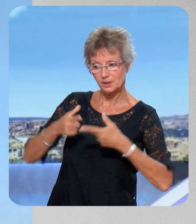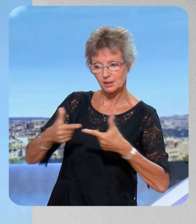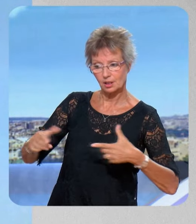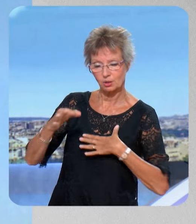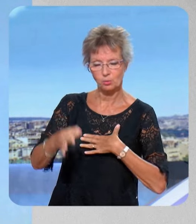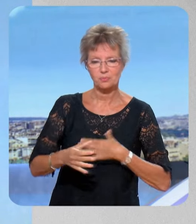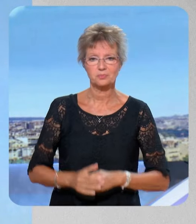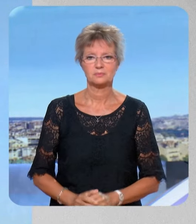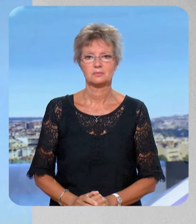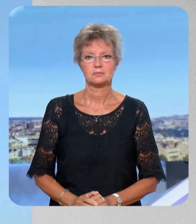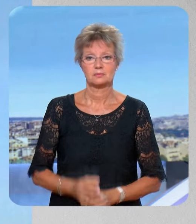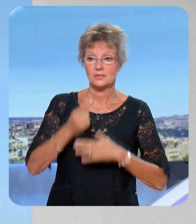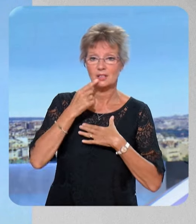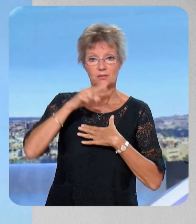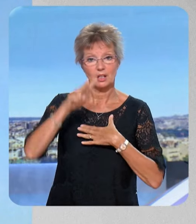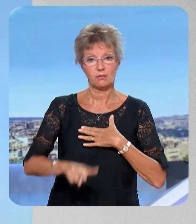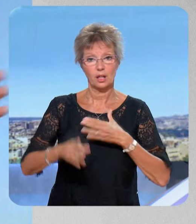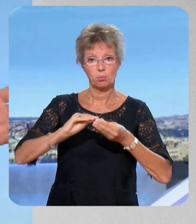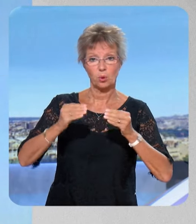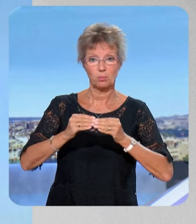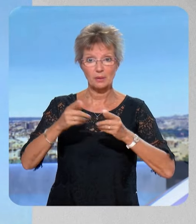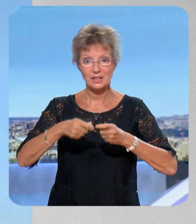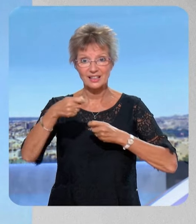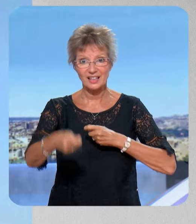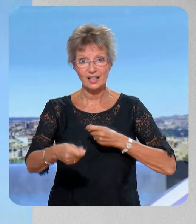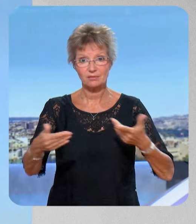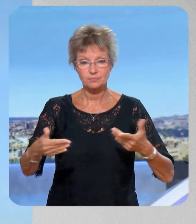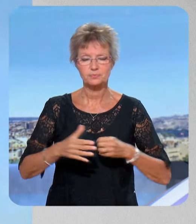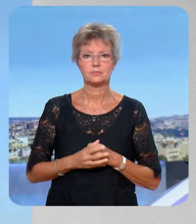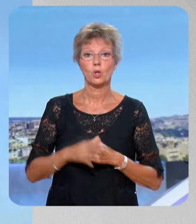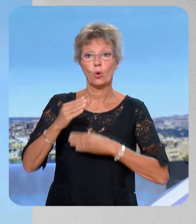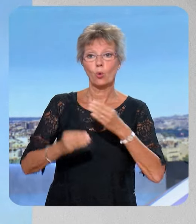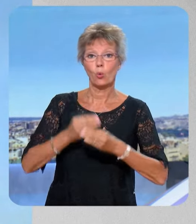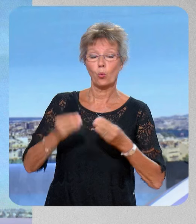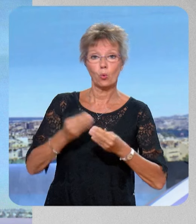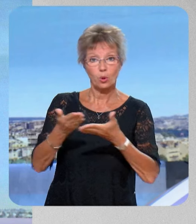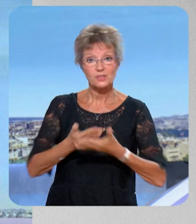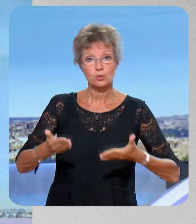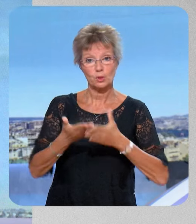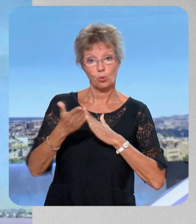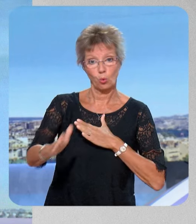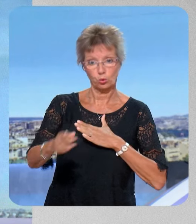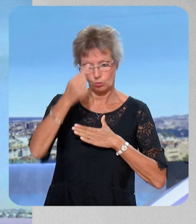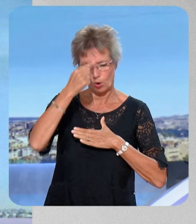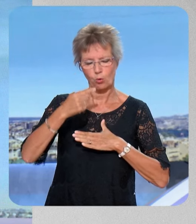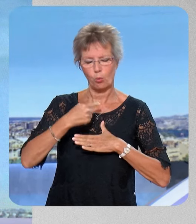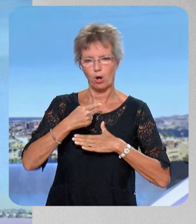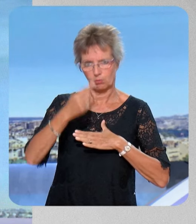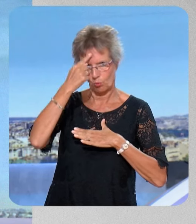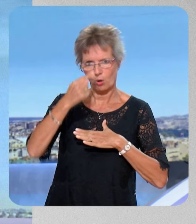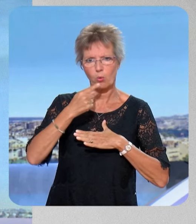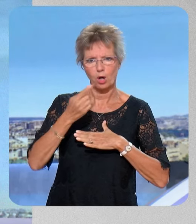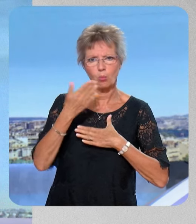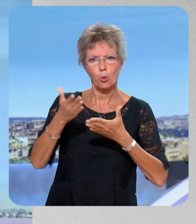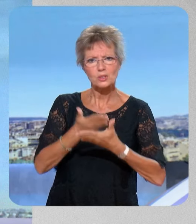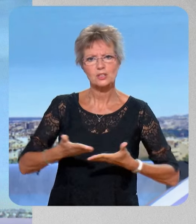ce qui lui posera un problème de délai à mon avis pour essayer de construire un budget, soit ce n pas le cas, ce que je crois, c'est-dire je pense que ça va être au moins la base de